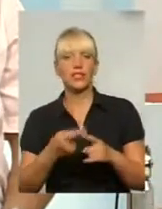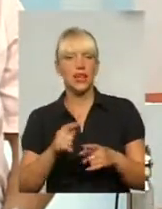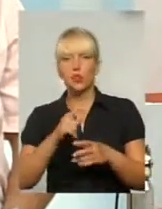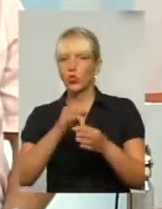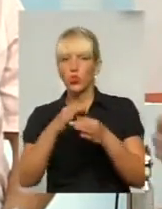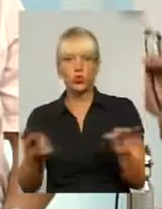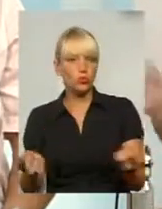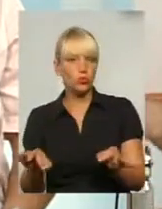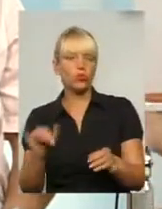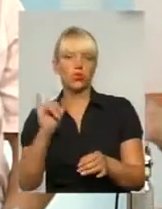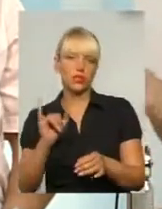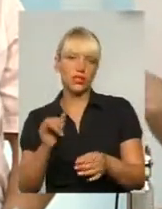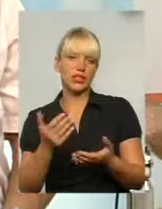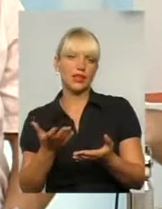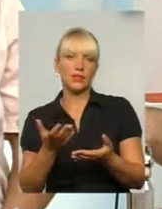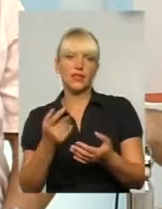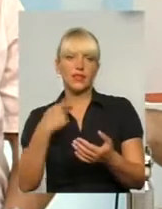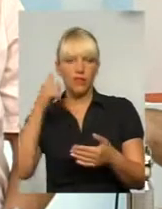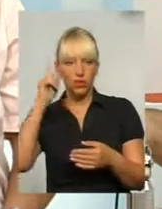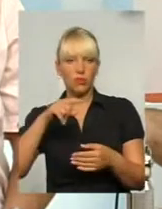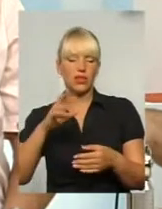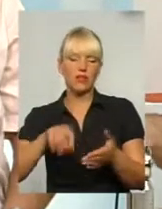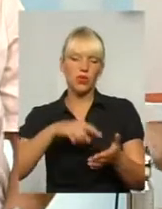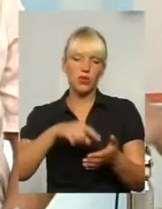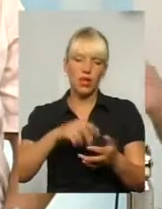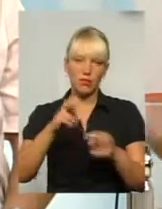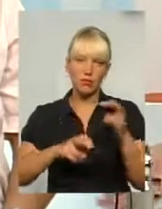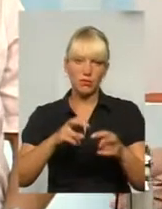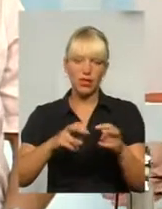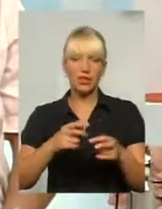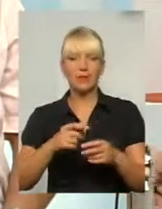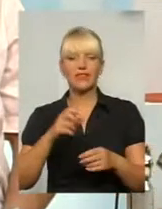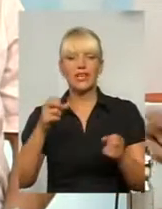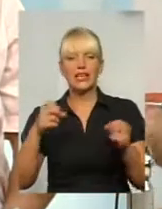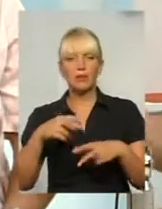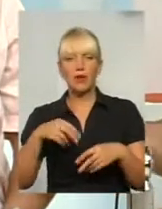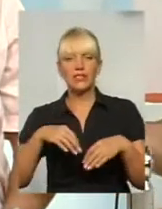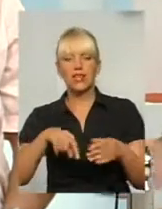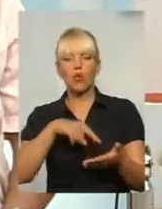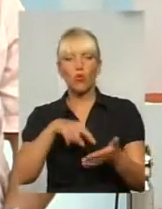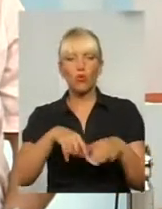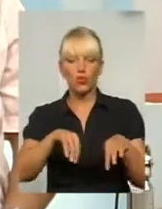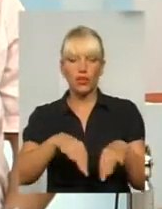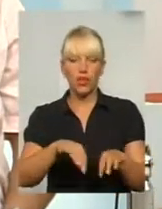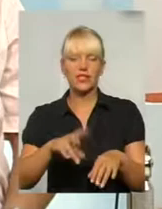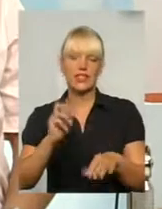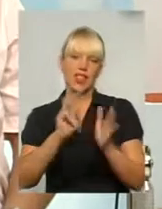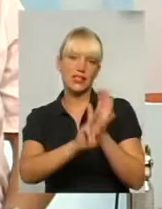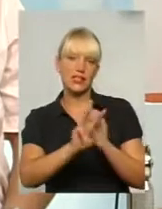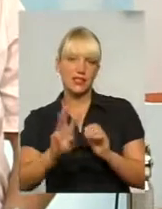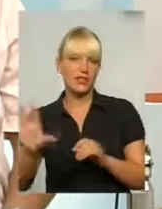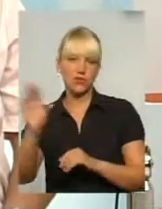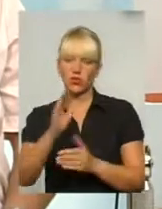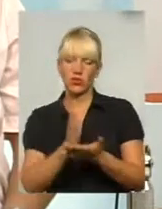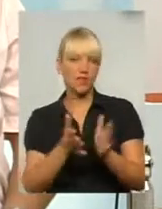відомо нам як в комунальному відприємстві «Спецкоммунтранс», так в нас в управлінні. Є на сайті розміщені оці всі витрати. Хто